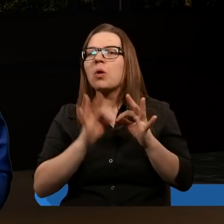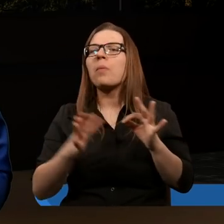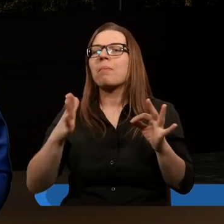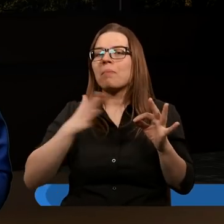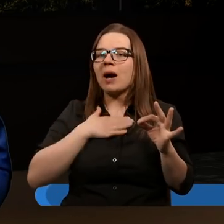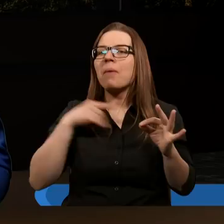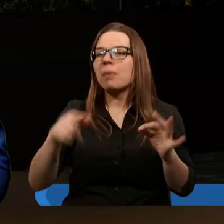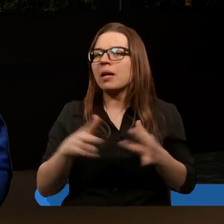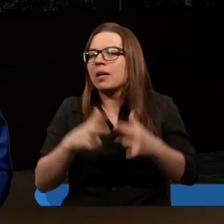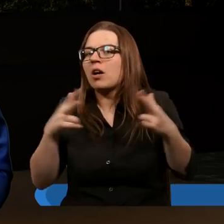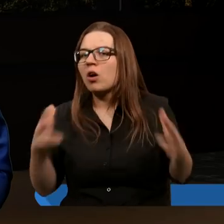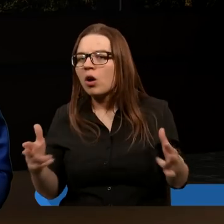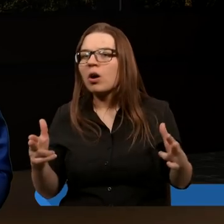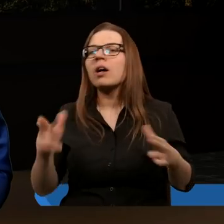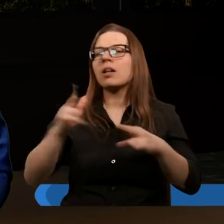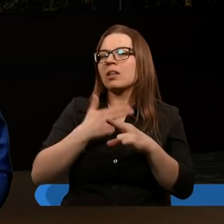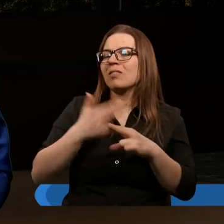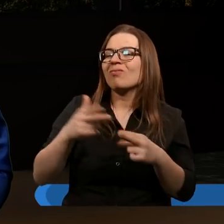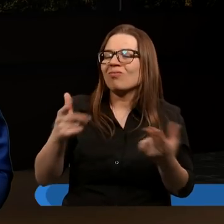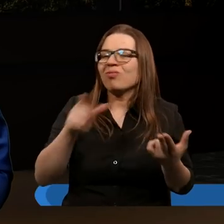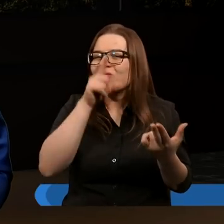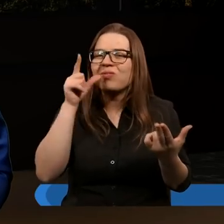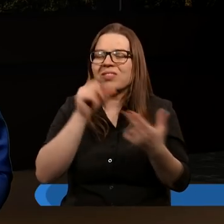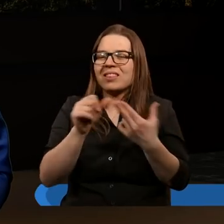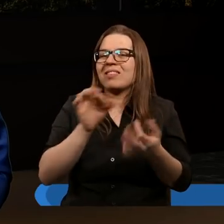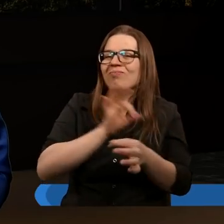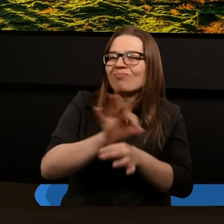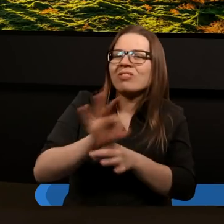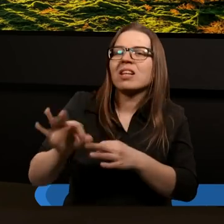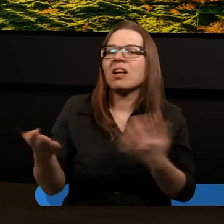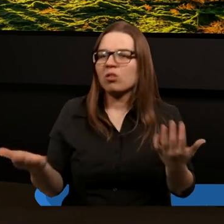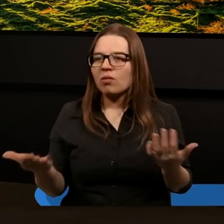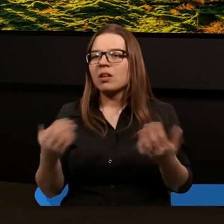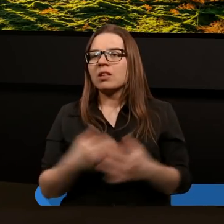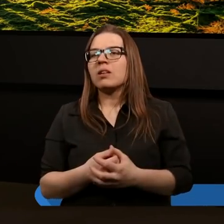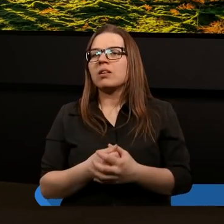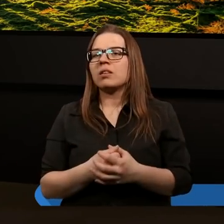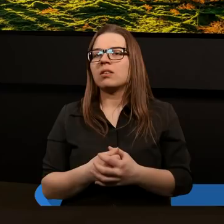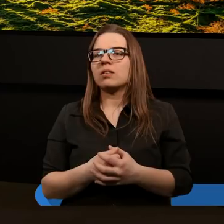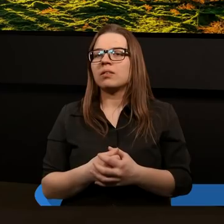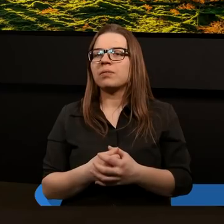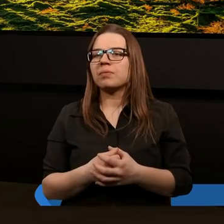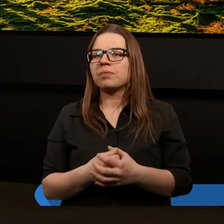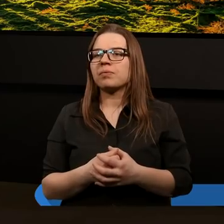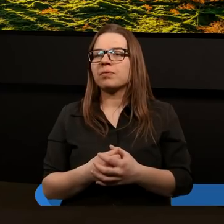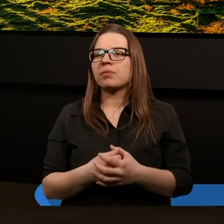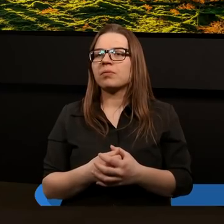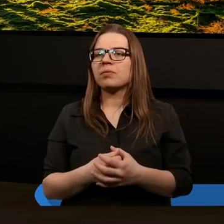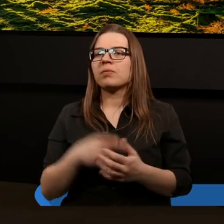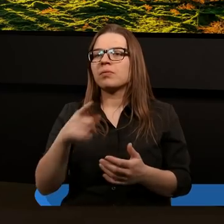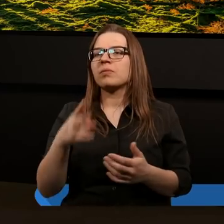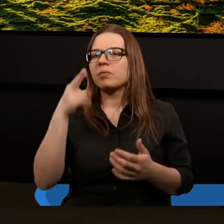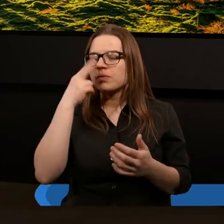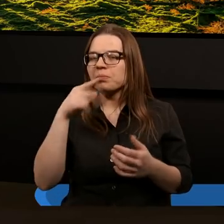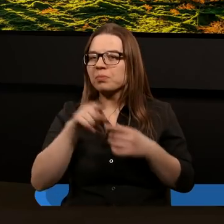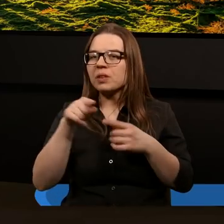okres, kiedy lud Boży jest po prostu prześladowany. Ta symbolika i to już w